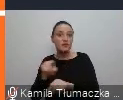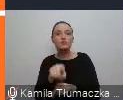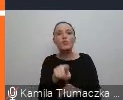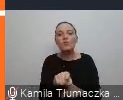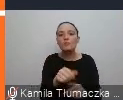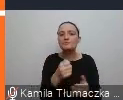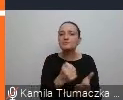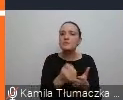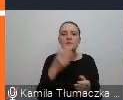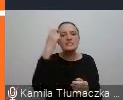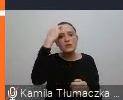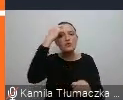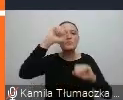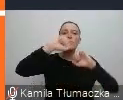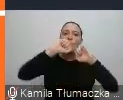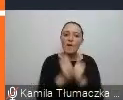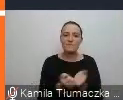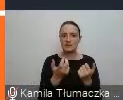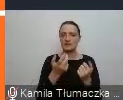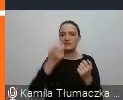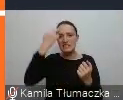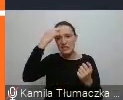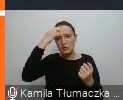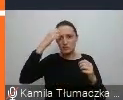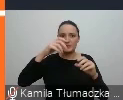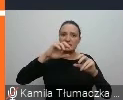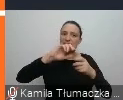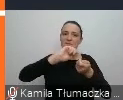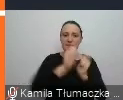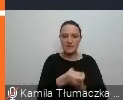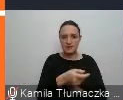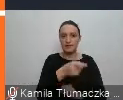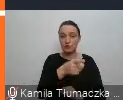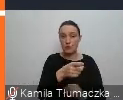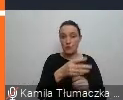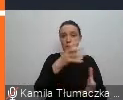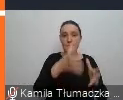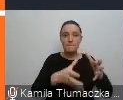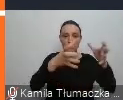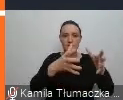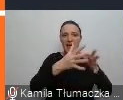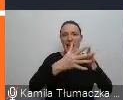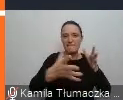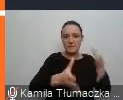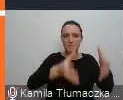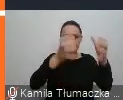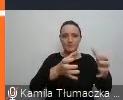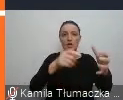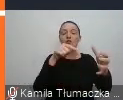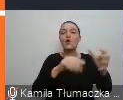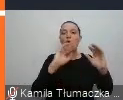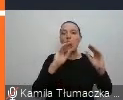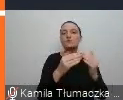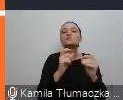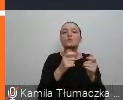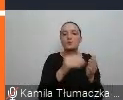która łamie wszelkie stereotypy. Czyli to jest to duże pudełko dla dzieci z autyzmem dotyczące tego, czego